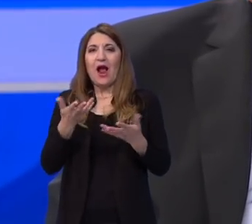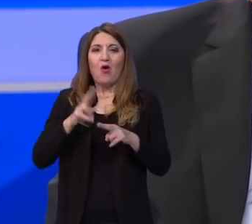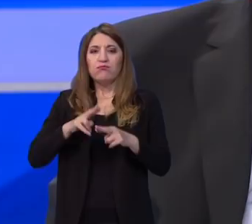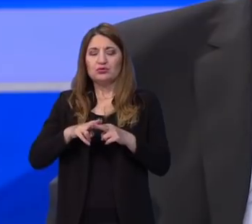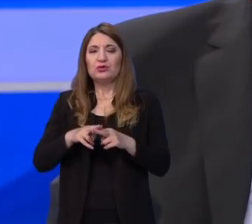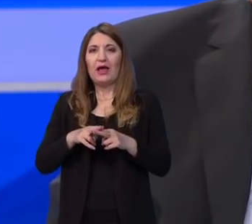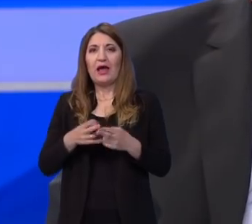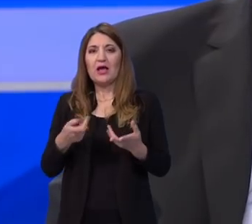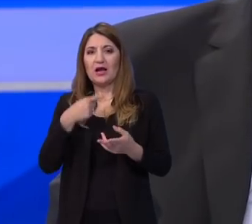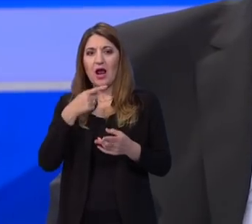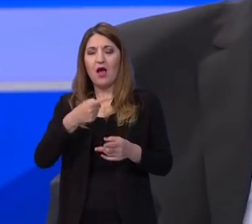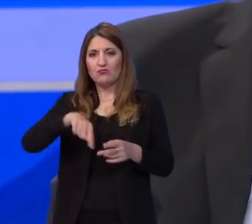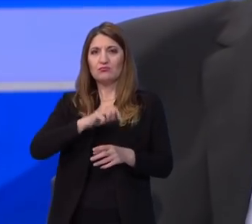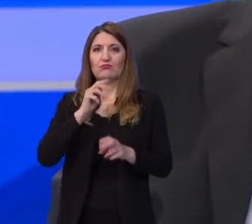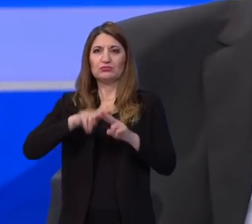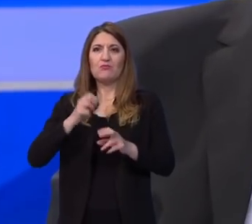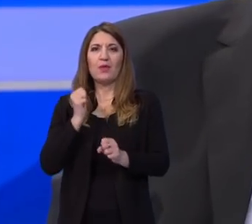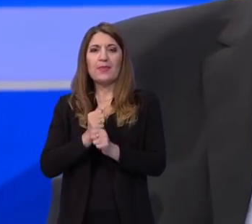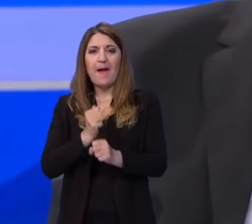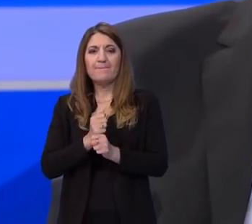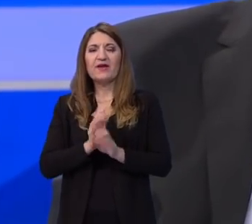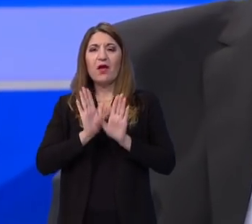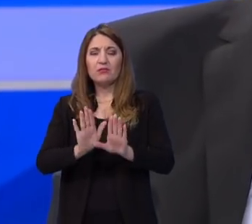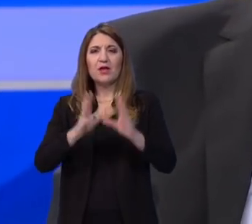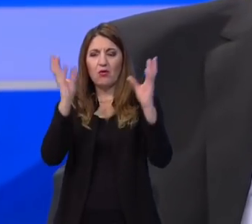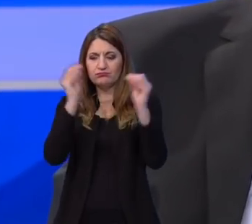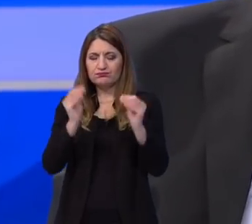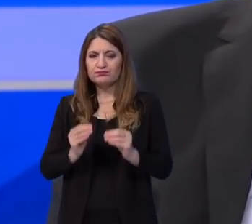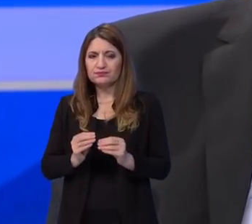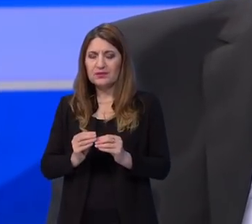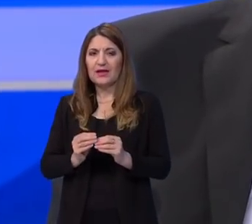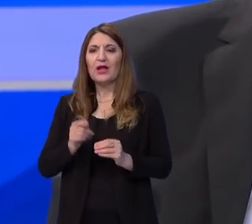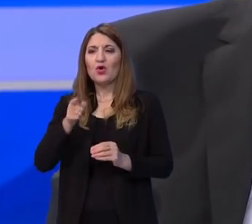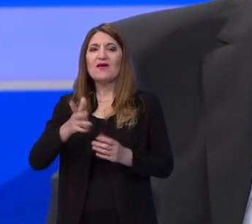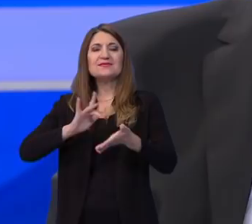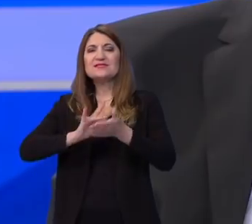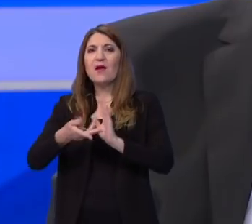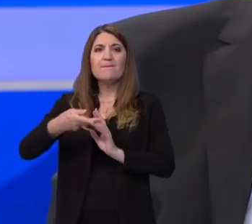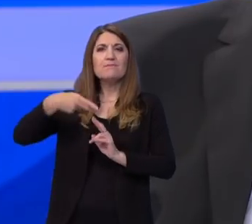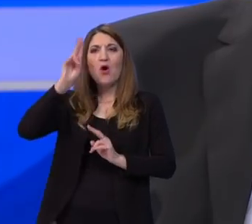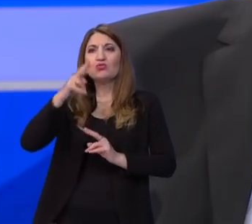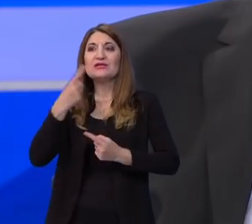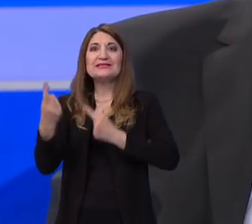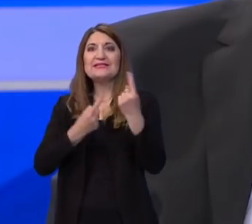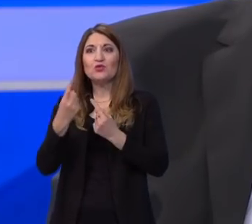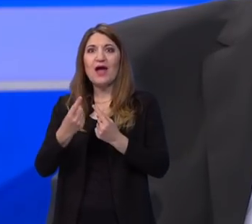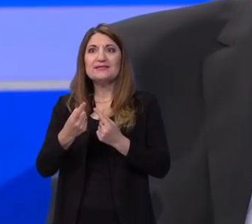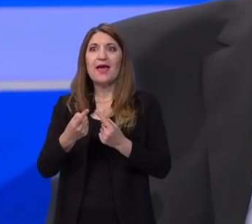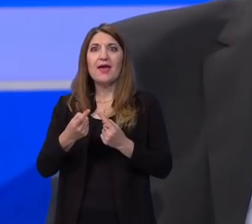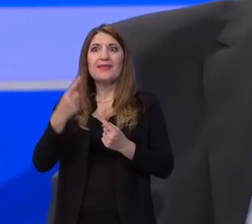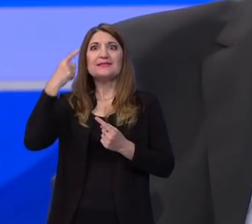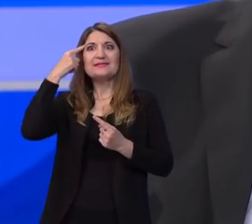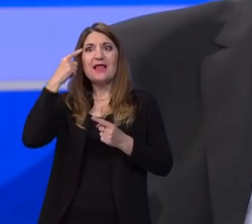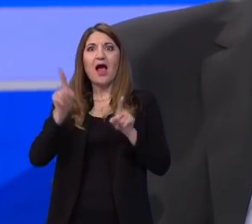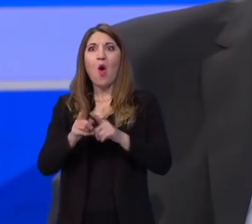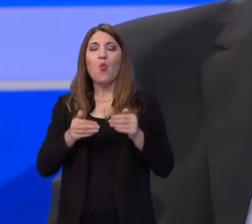rekli da ćemo posložiti jedan takav scenarij da se sve moguće varijante predvide, da pokušamo